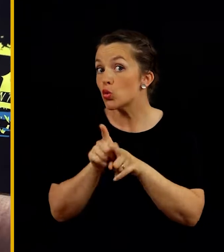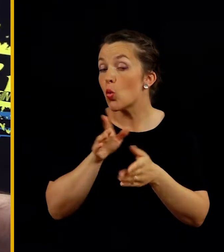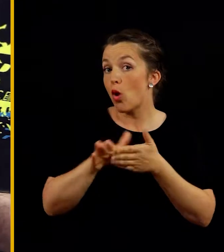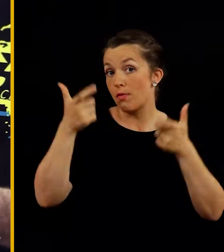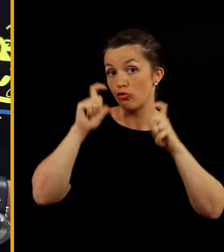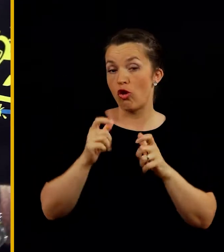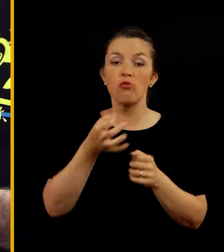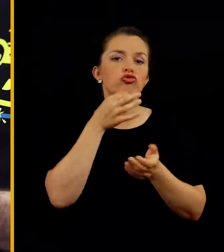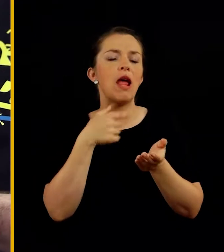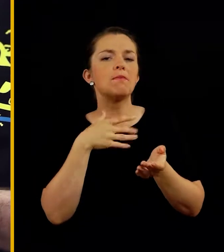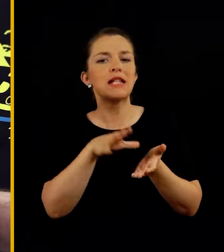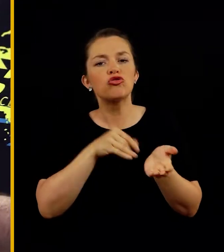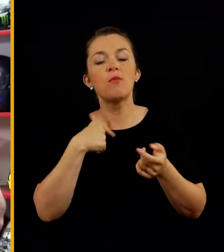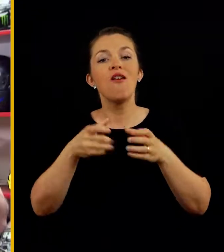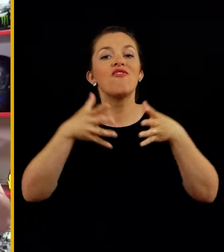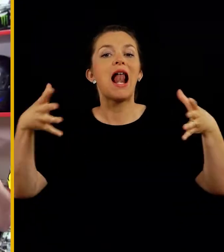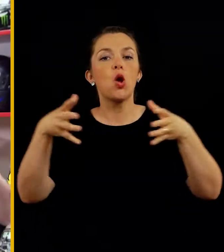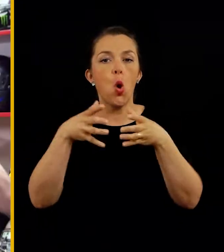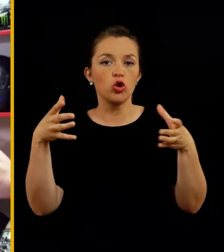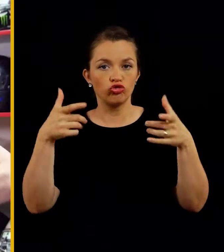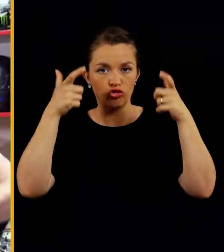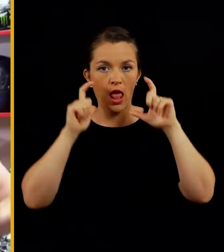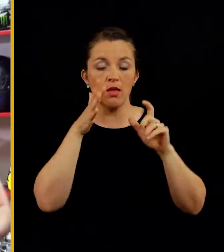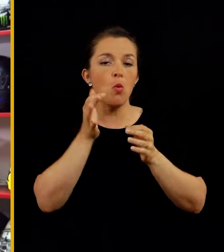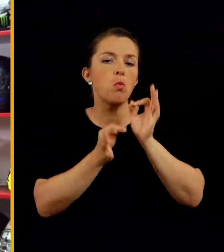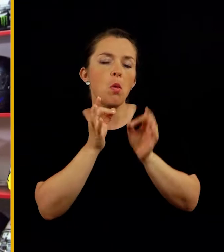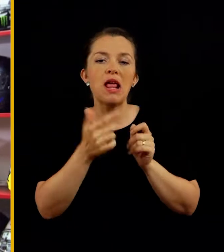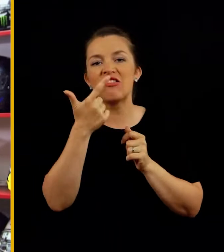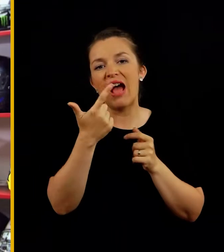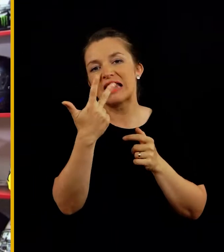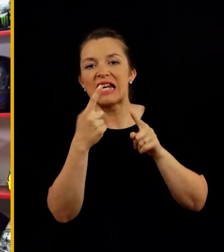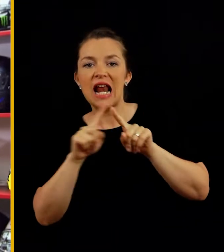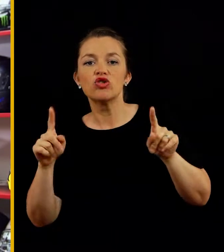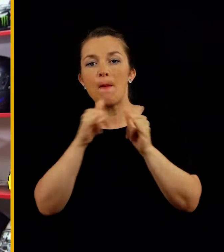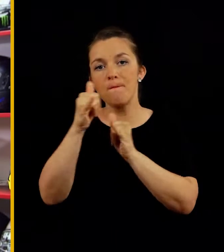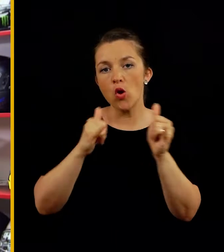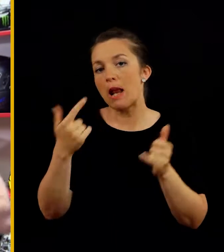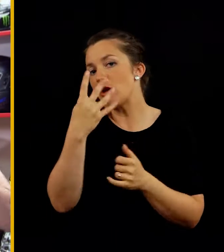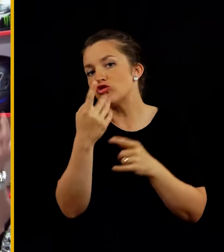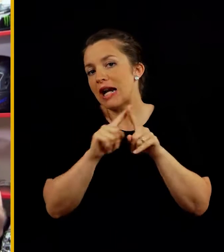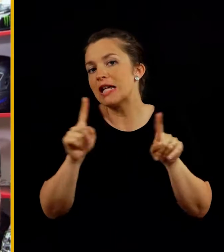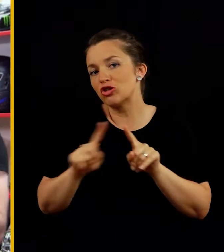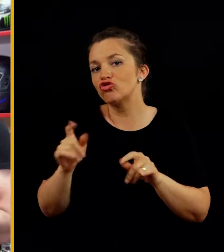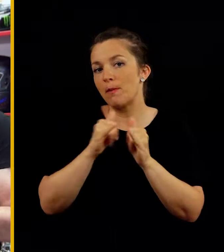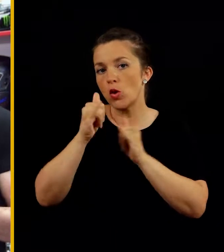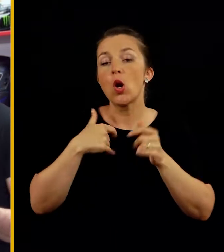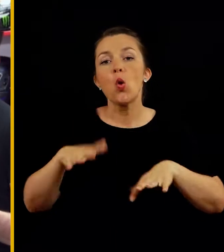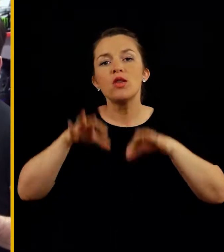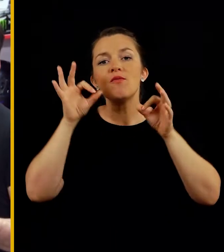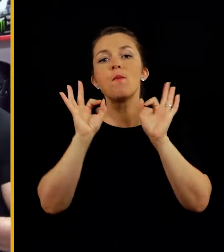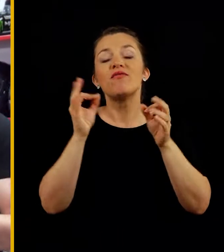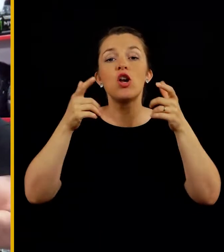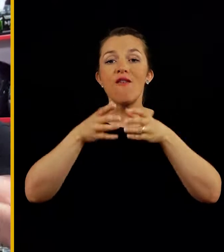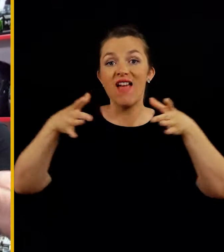čelada uporabljamo. Če začnemo pri same velikosti čelade, bomo probali mogoče dva, tri različne modele, pa štiri različne modele, da